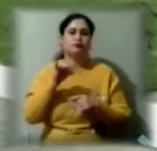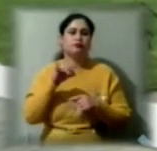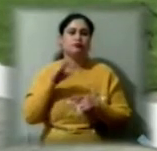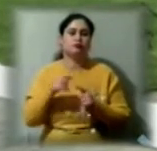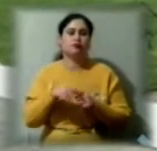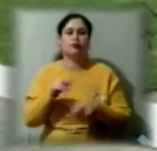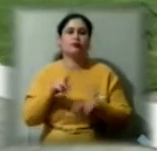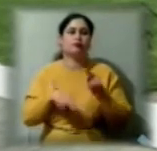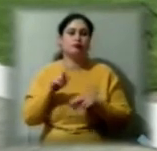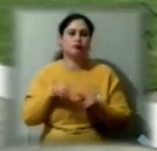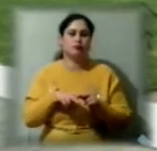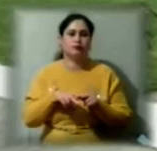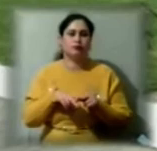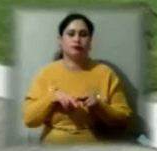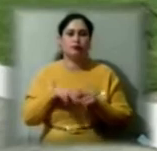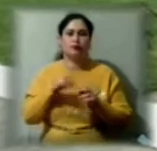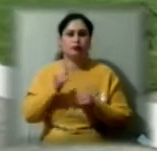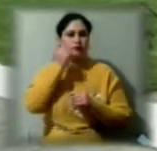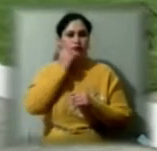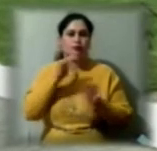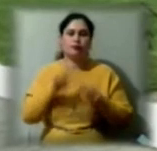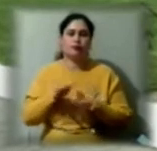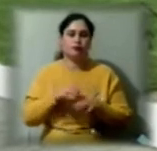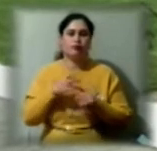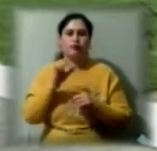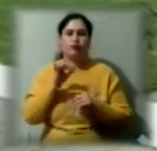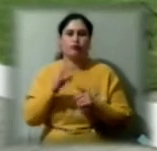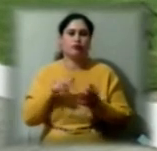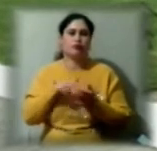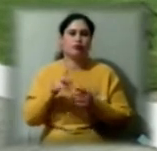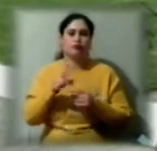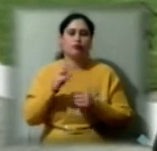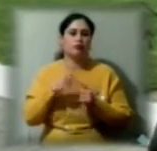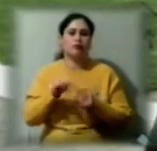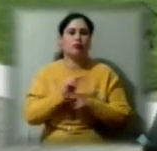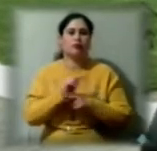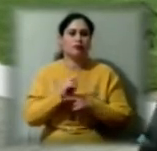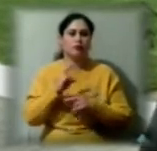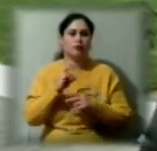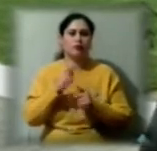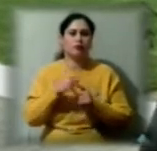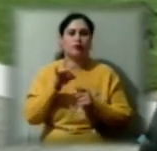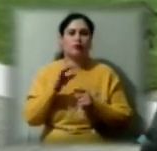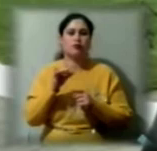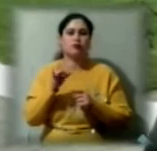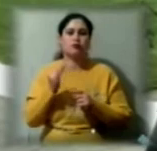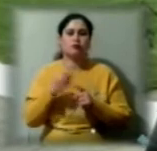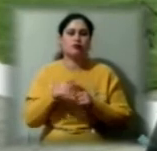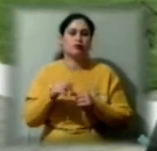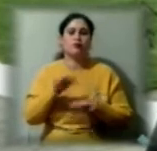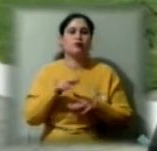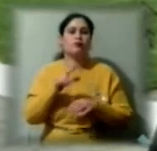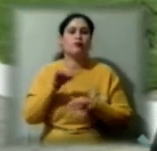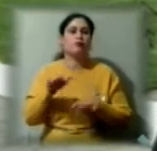не на старому місці. Він йде не на ремонт, а на реконструкцію діючих пожежних або